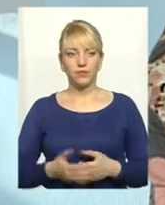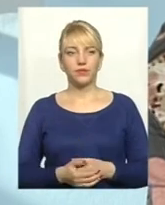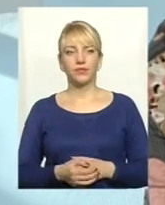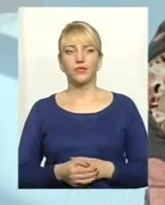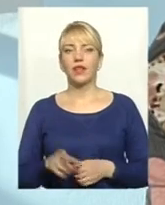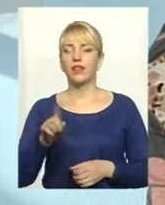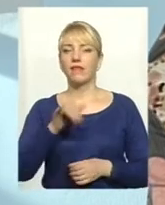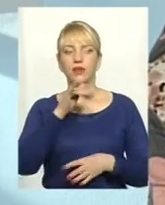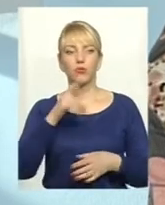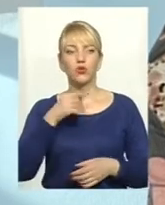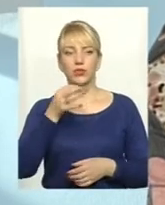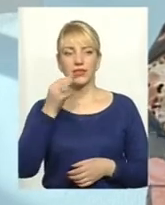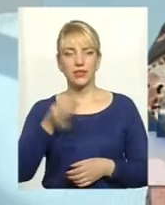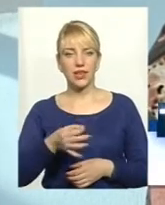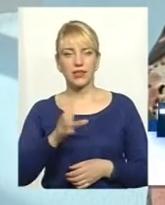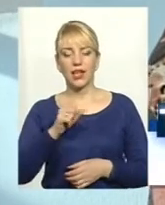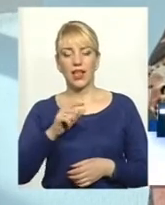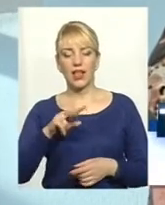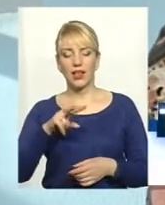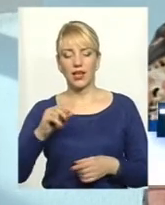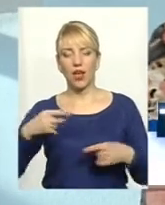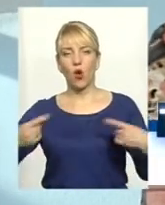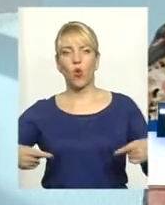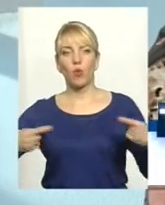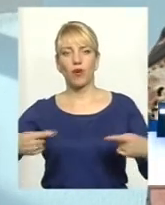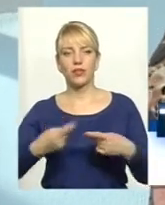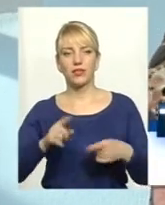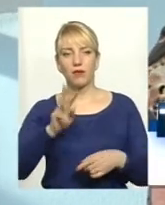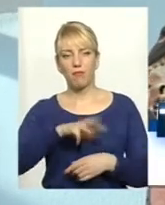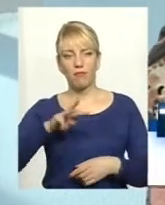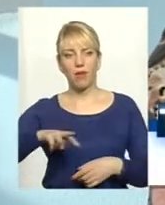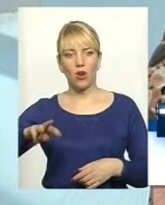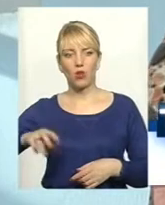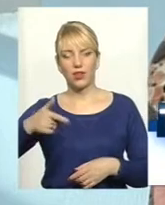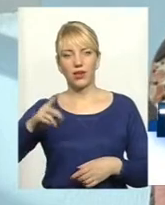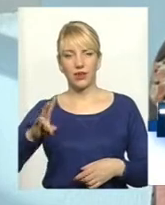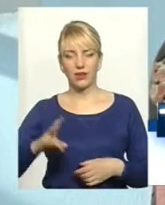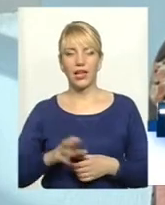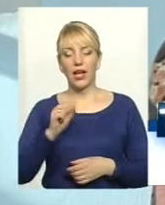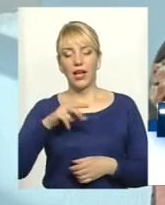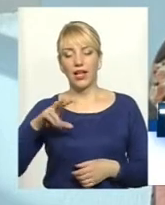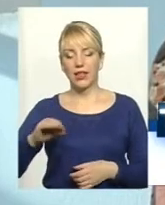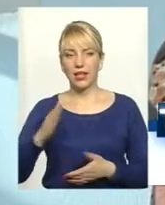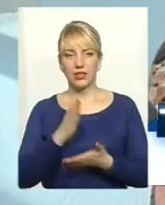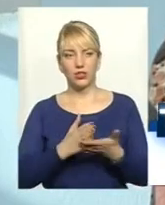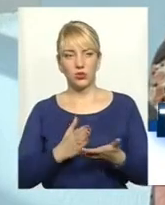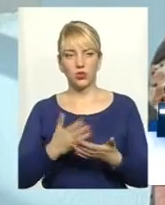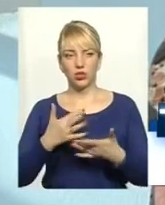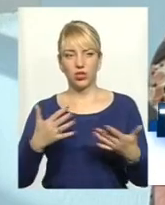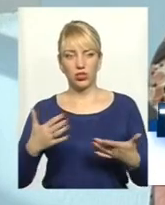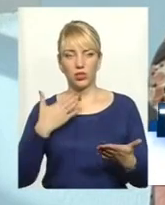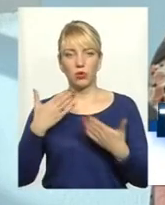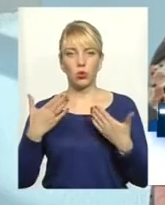Навіть не можу сказати, комбайн це мінімум мільйон гривень. Але існують ж різні